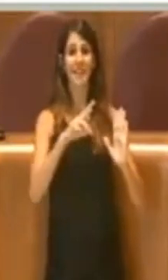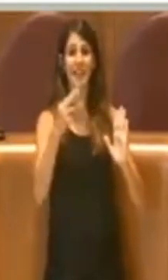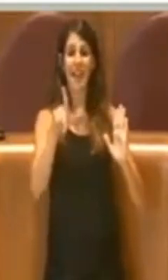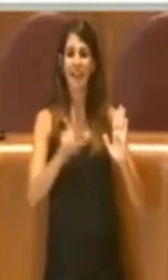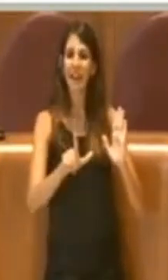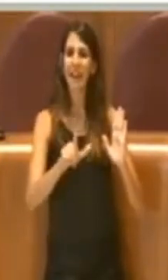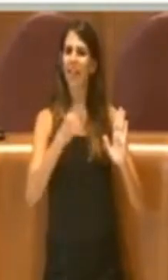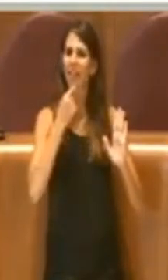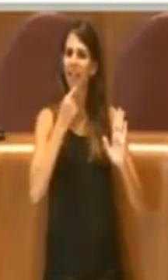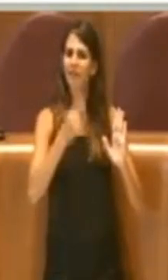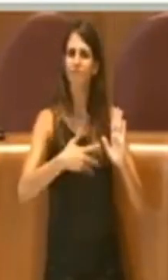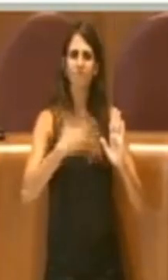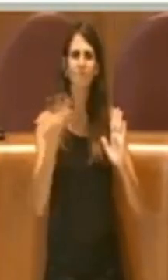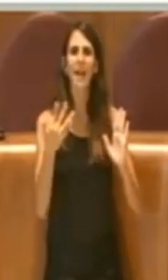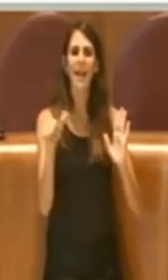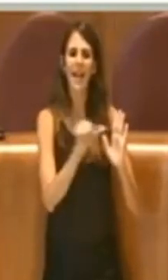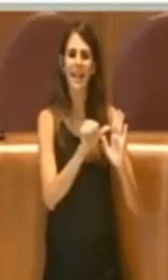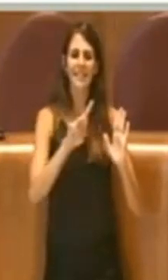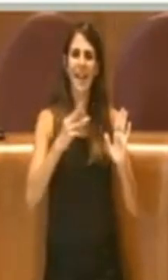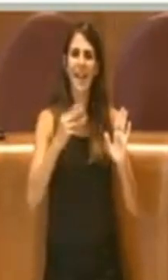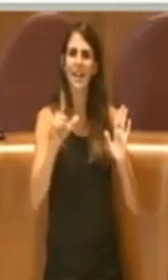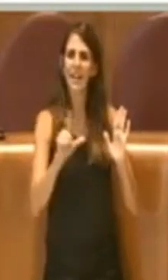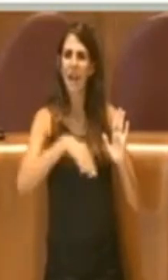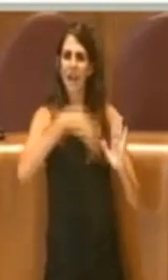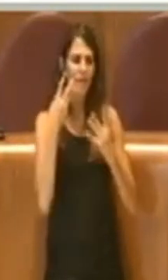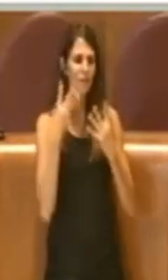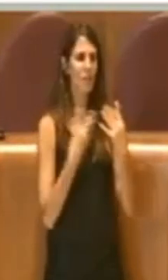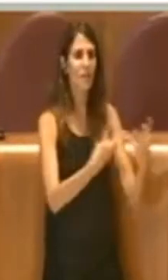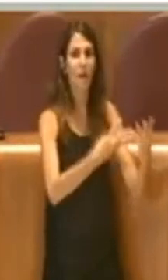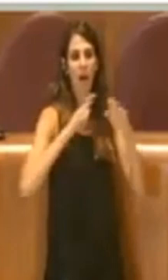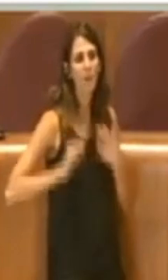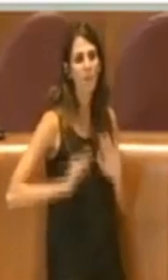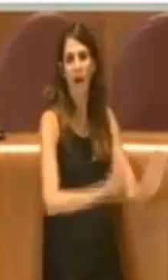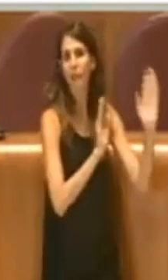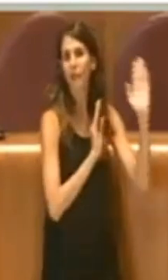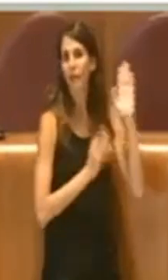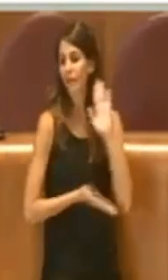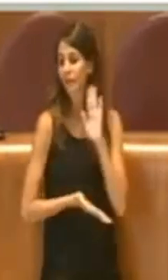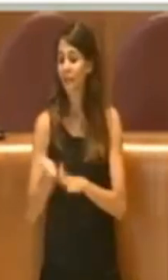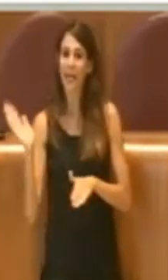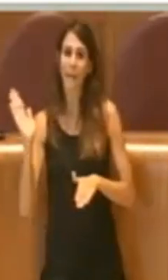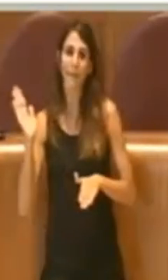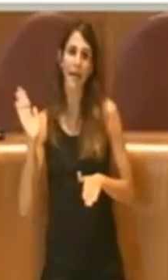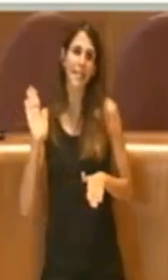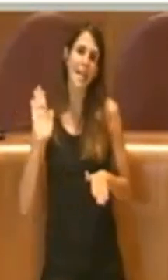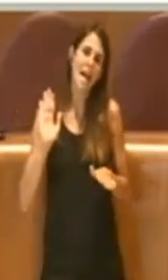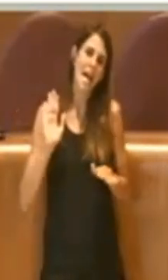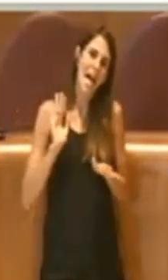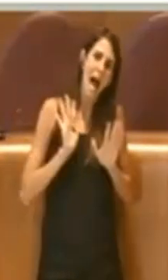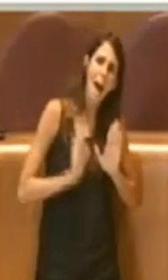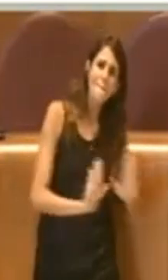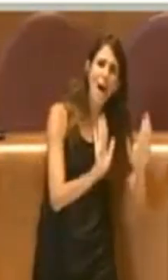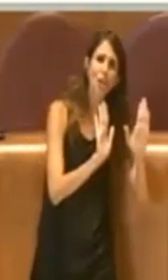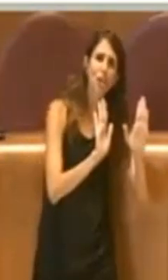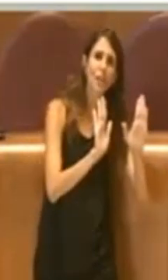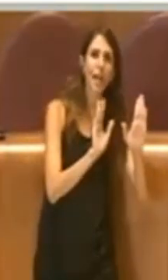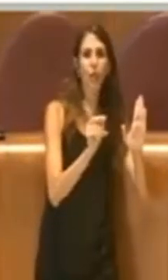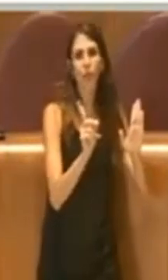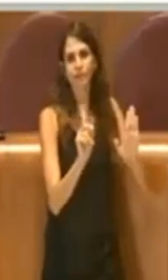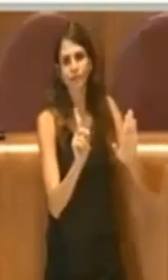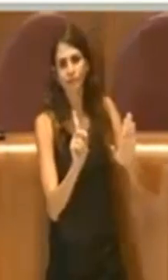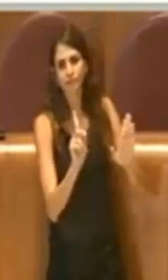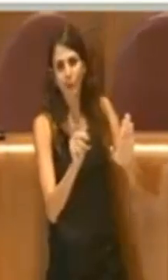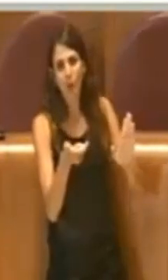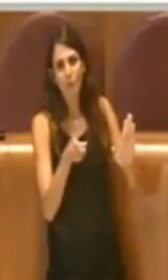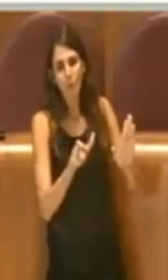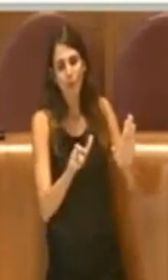letteralmente se l'è data a gambe nella gestione del parco, lasciandolo, non dico neanche abbandonato, perché a